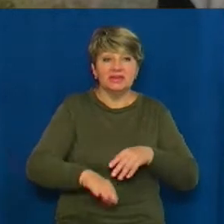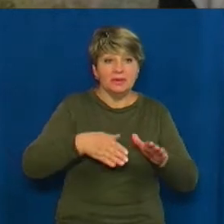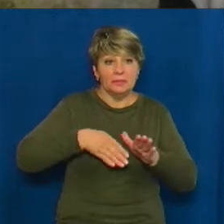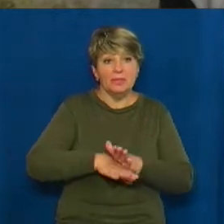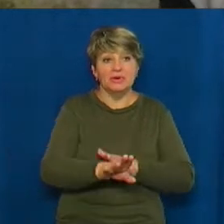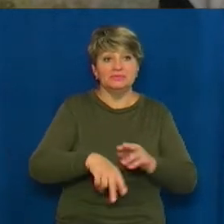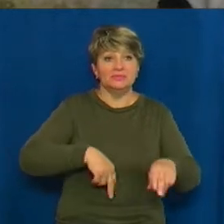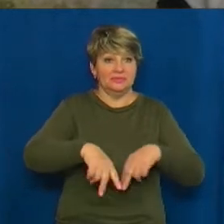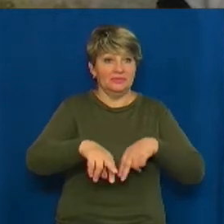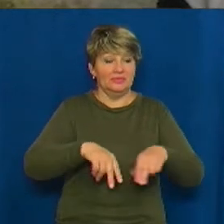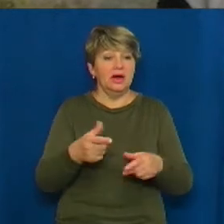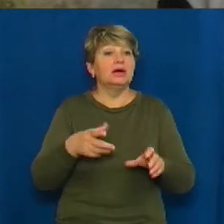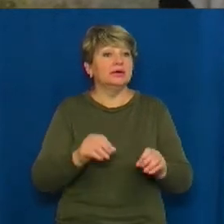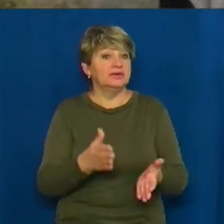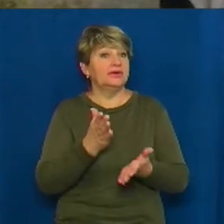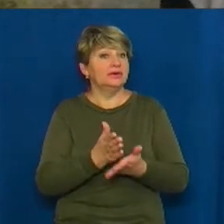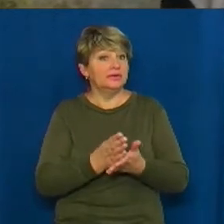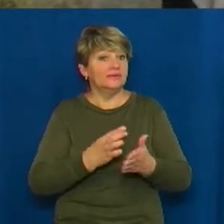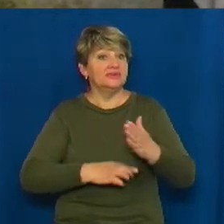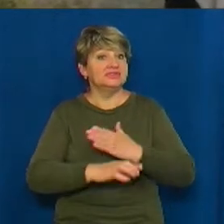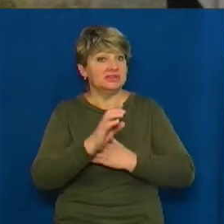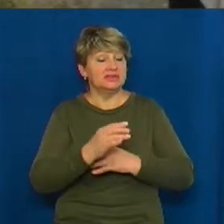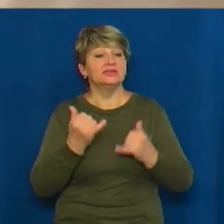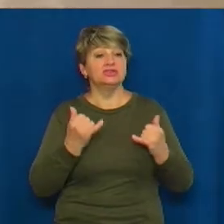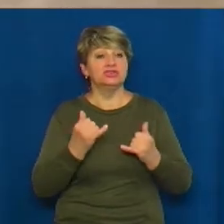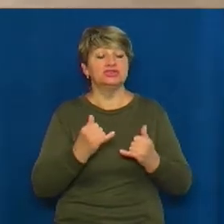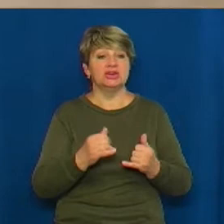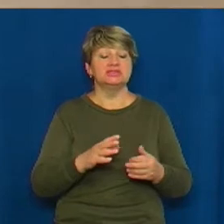Де саме вони знаходяться, церкві зараз з'ясовують дослідники.